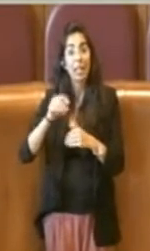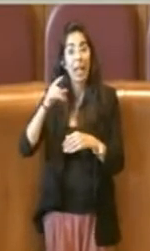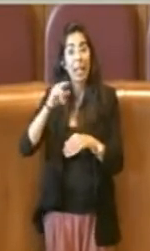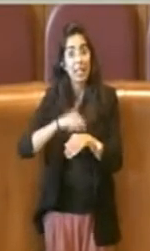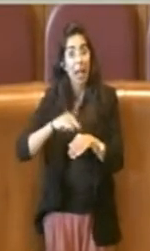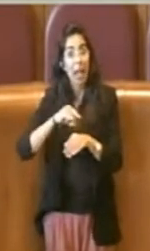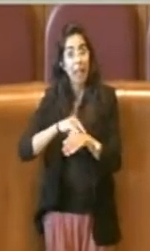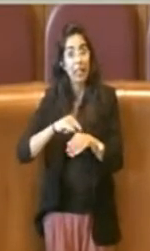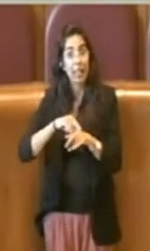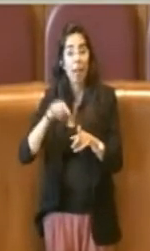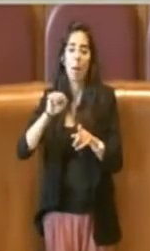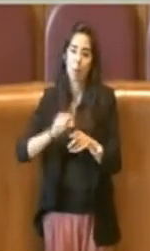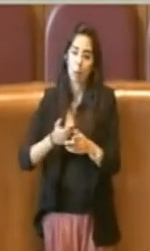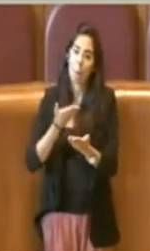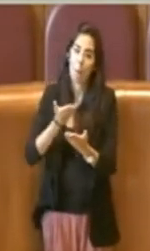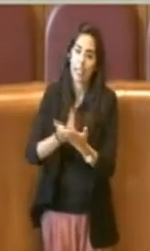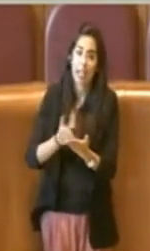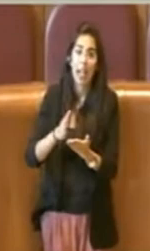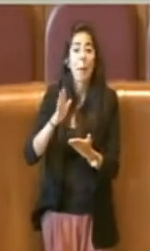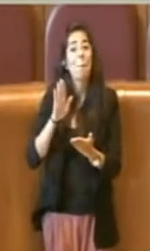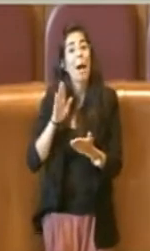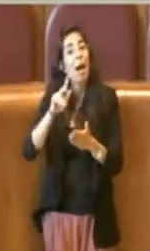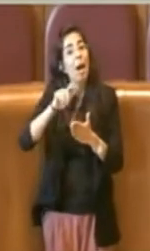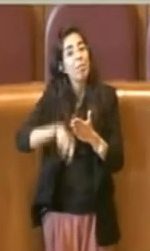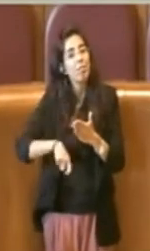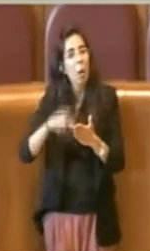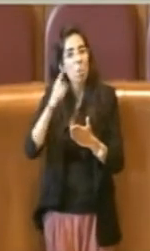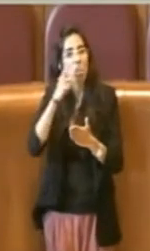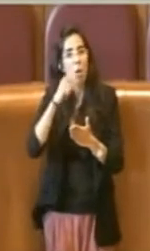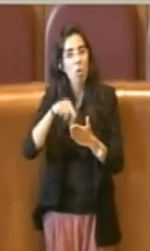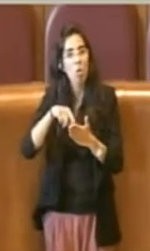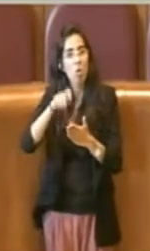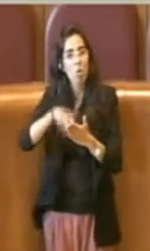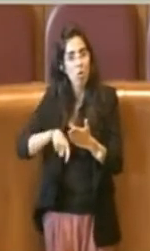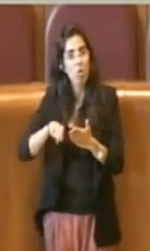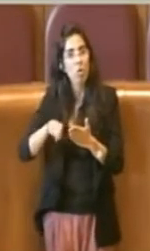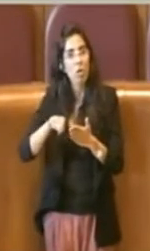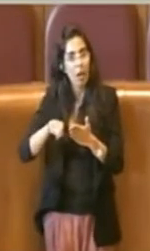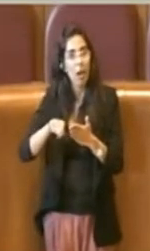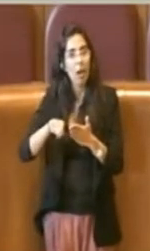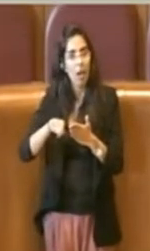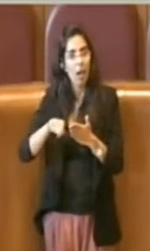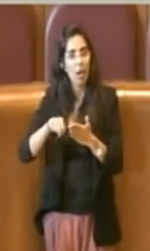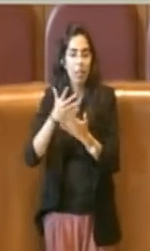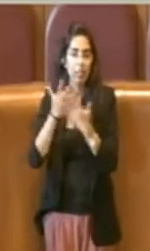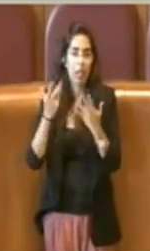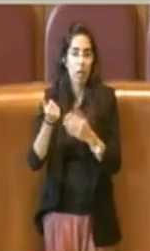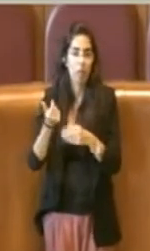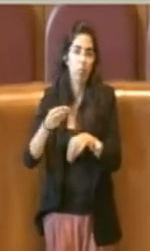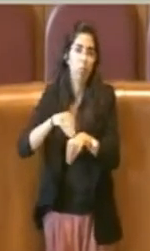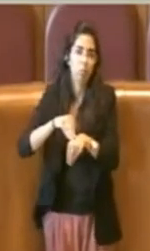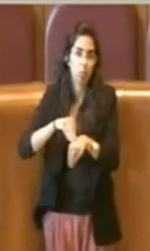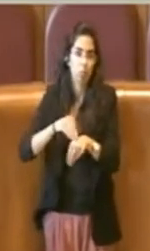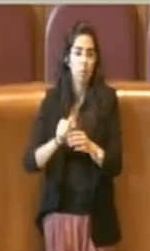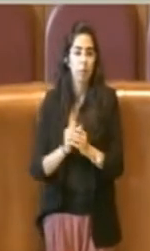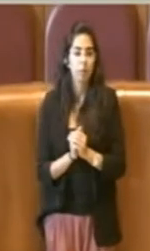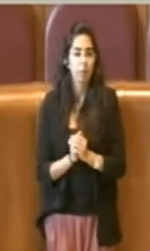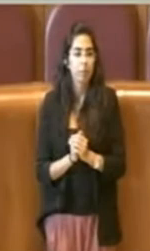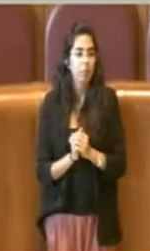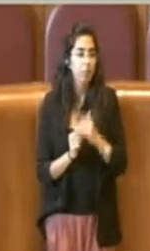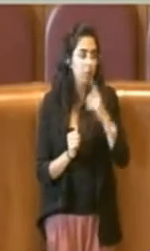dilatazione dei tempi sarà possibile presentare la dichiarazione con l'applicazione di una piccola penale.